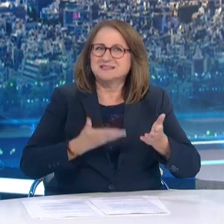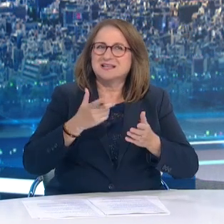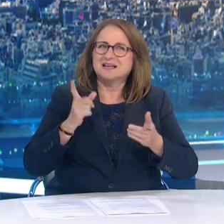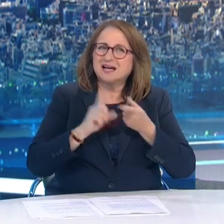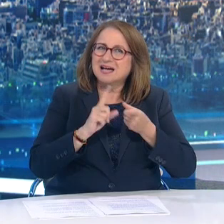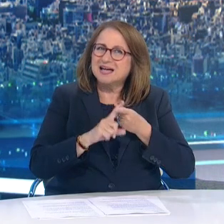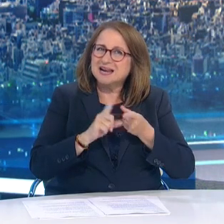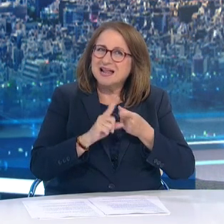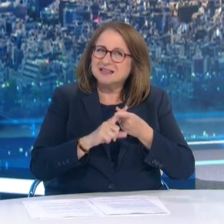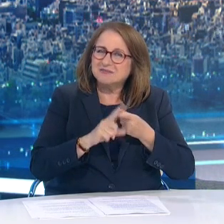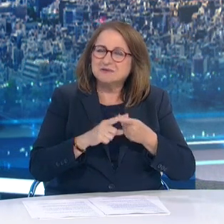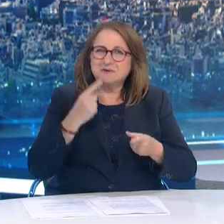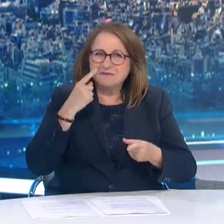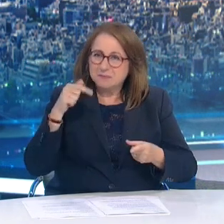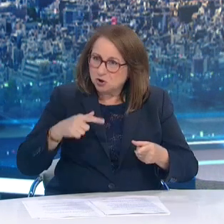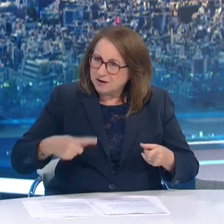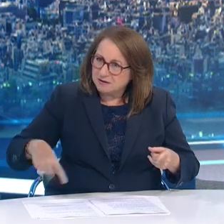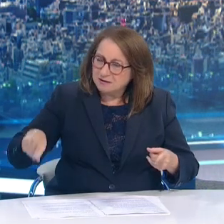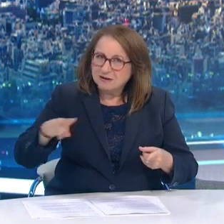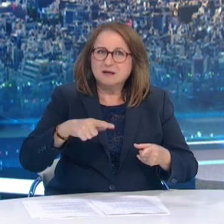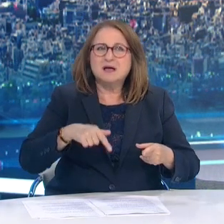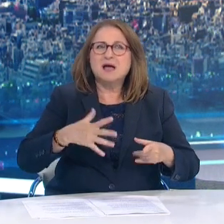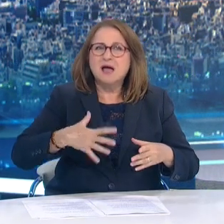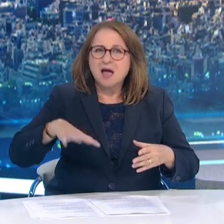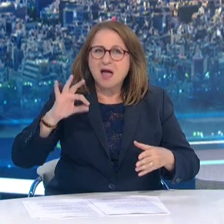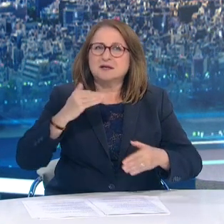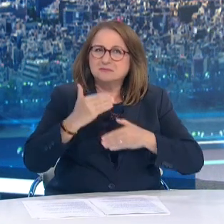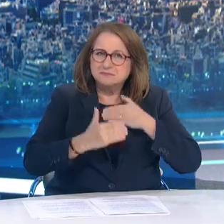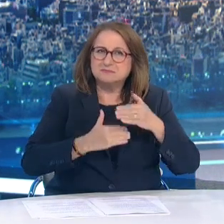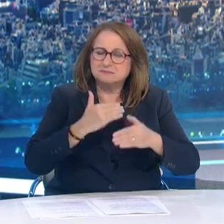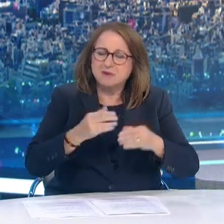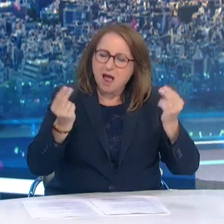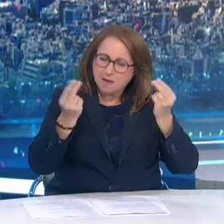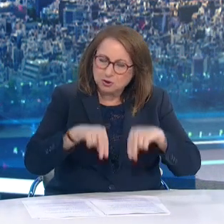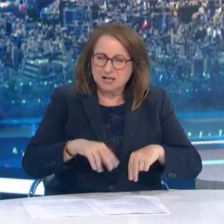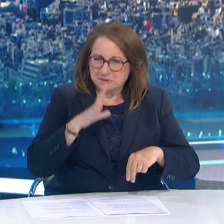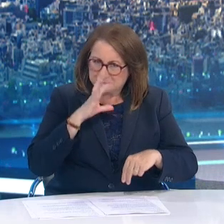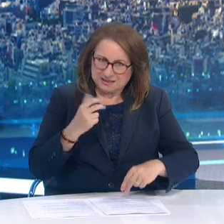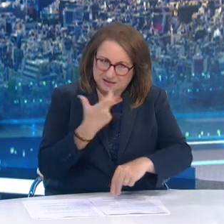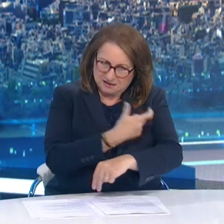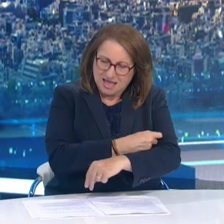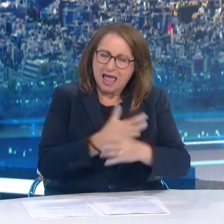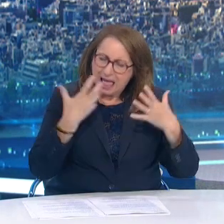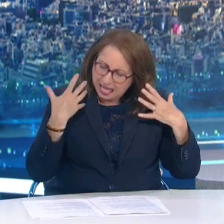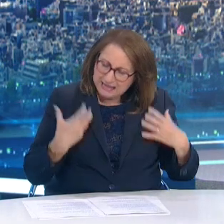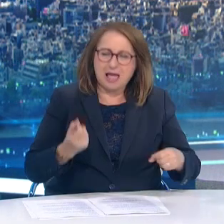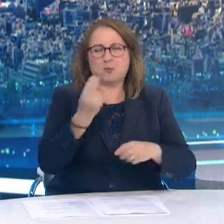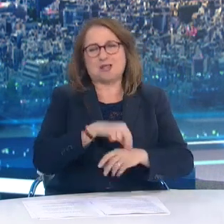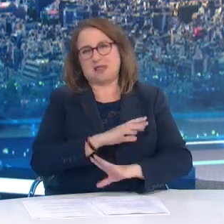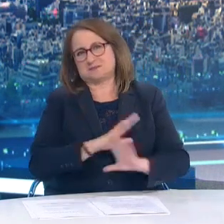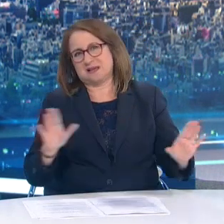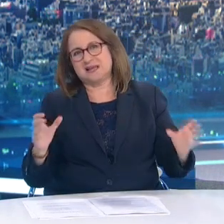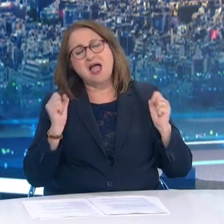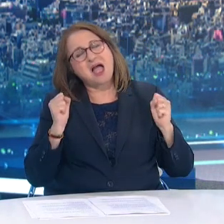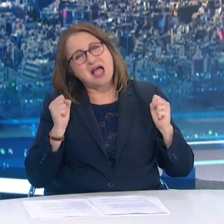Δείχνουν ότι τα κίνητρα υπέρ του εμβολιασμού φέρνουν ουσιαστικά πραγματικά αποτελέσματα Η Ελλάδα βρίσκεται στην 7η θέση στην